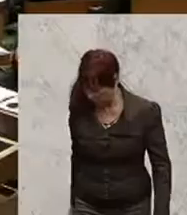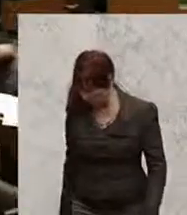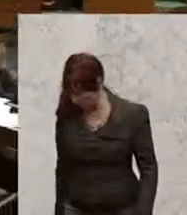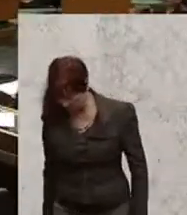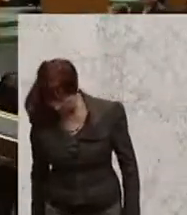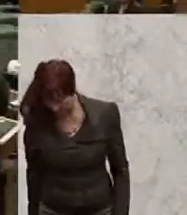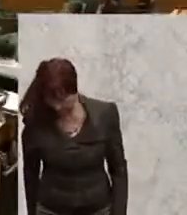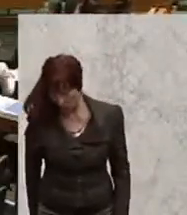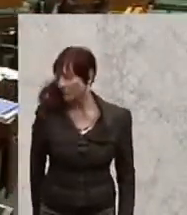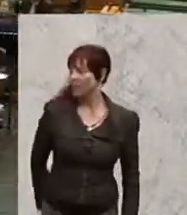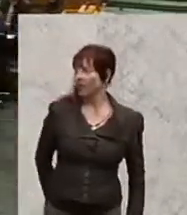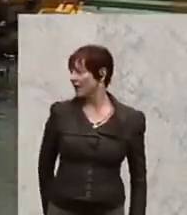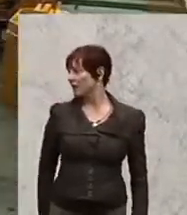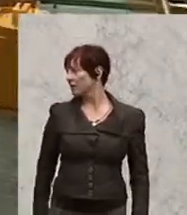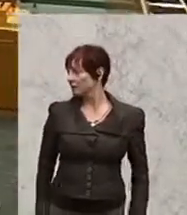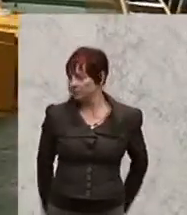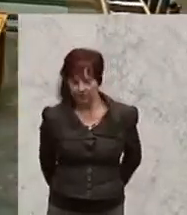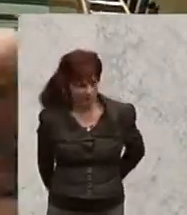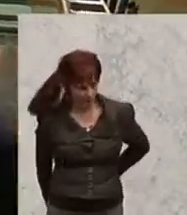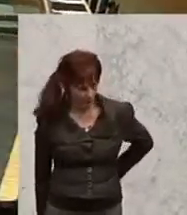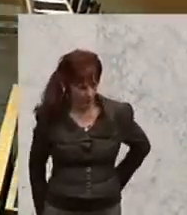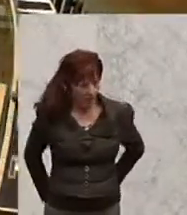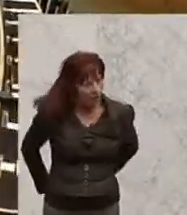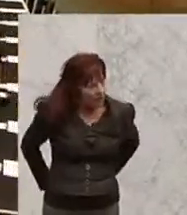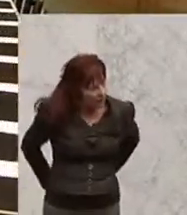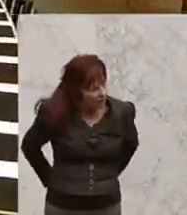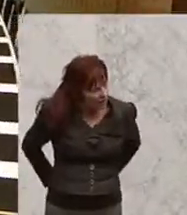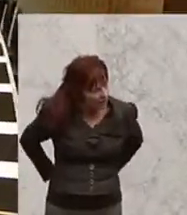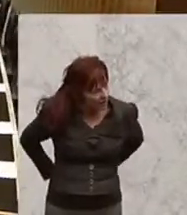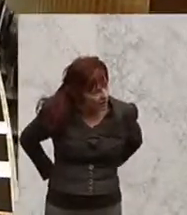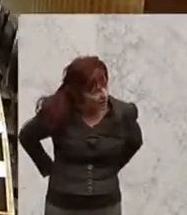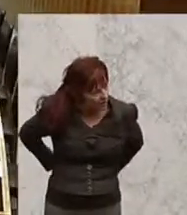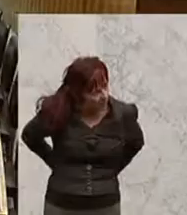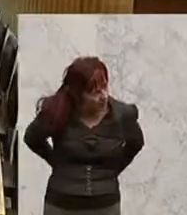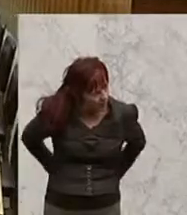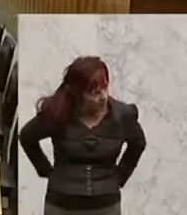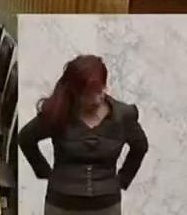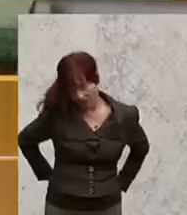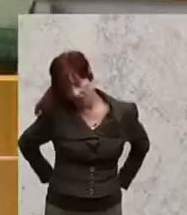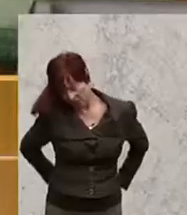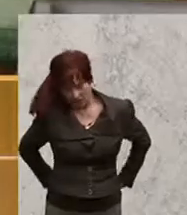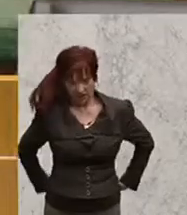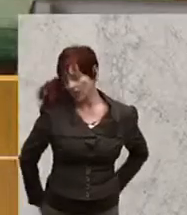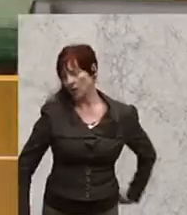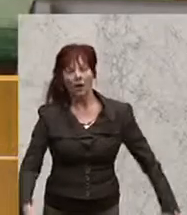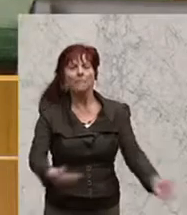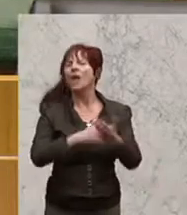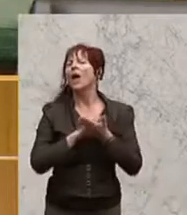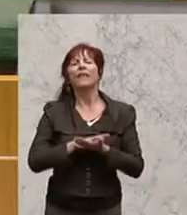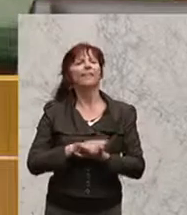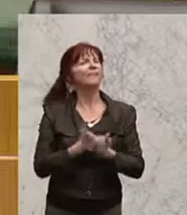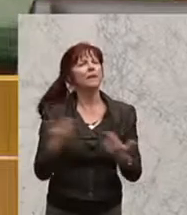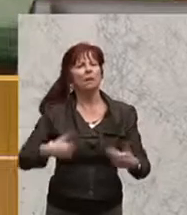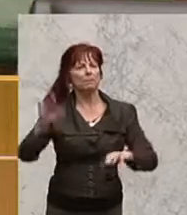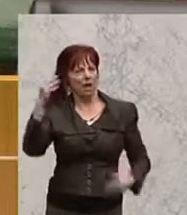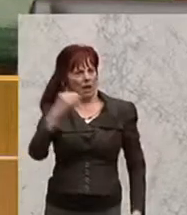dankbarer Peter Pilz von den Grünen war letzter Debattenredner zum Thema Erste Lesung, Reform des